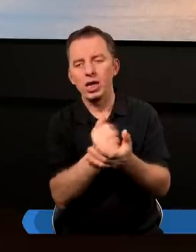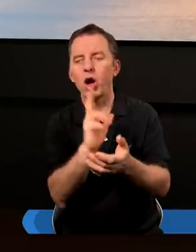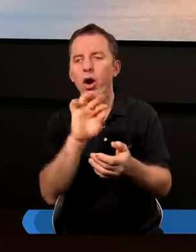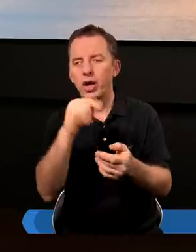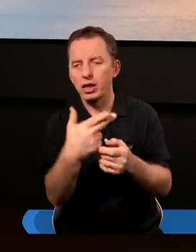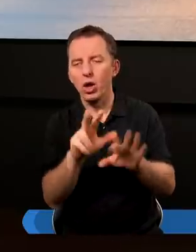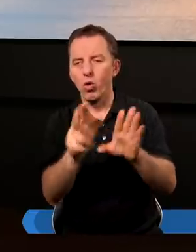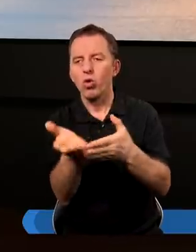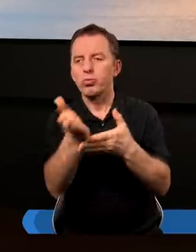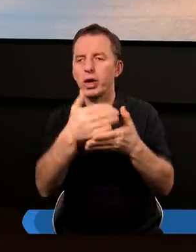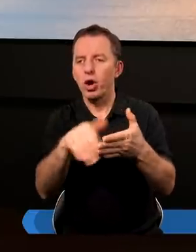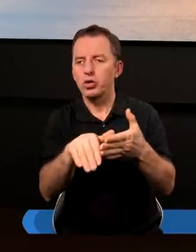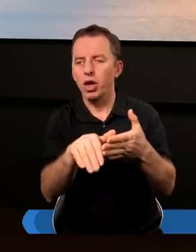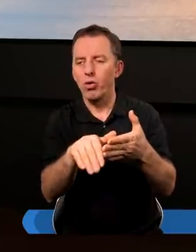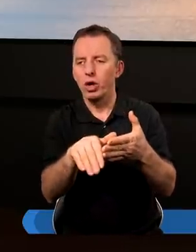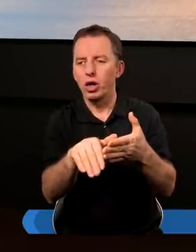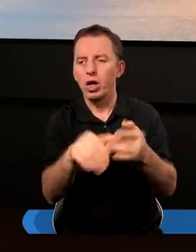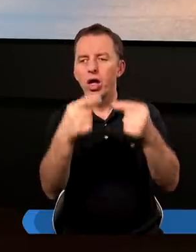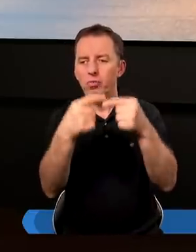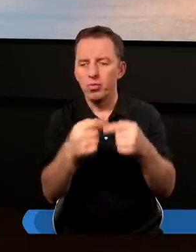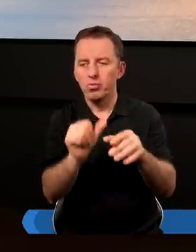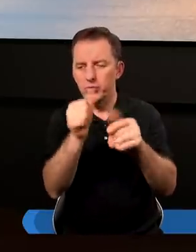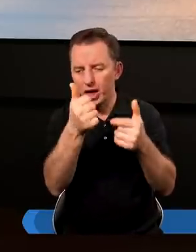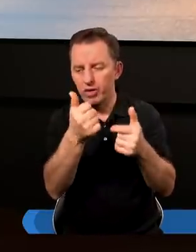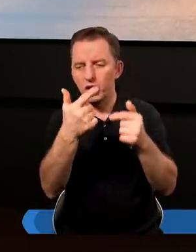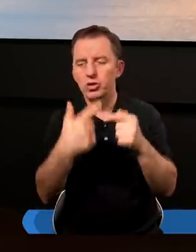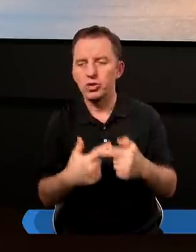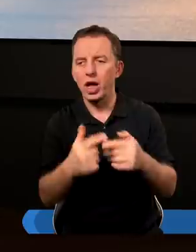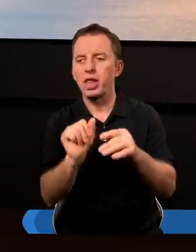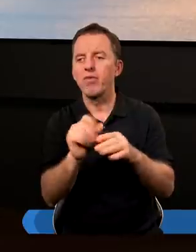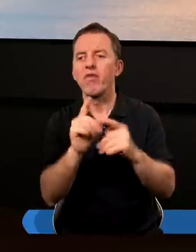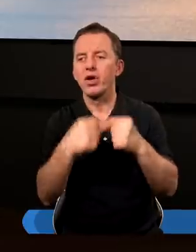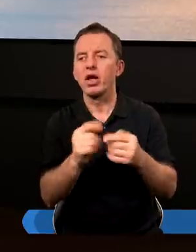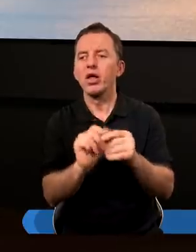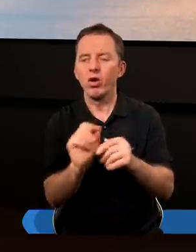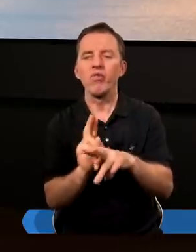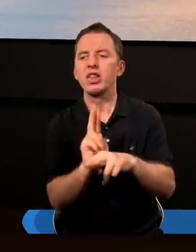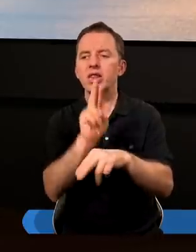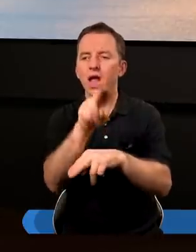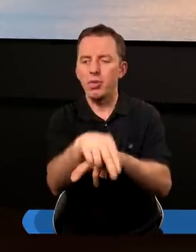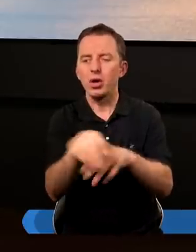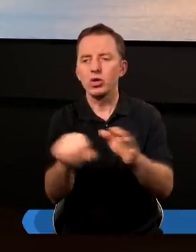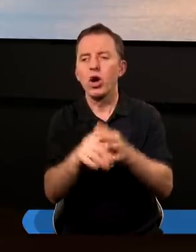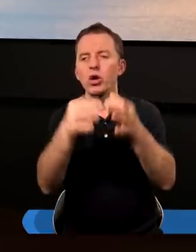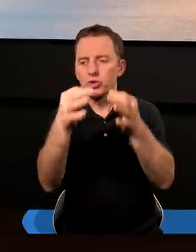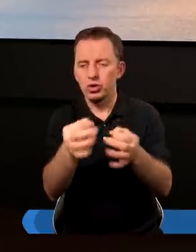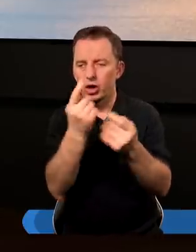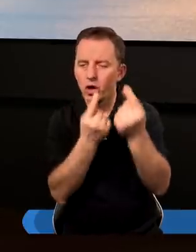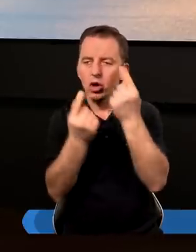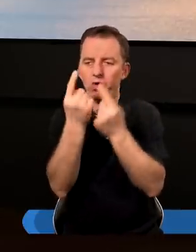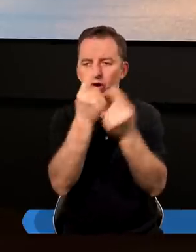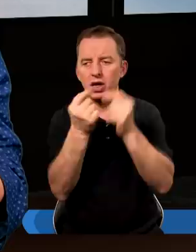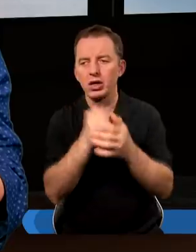Koryntian z ósmego rozdziału pierwsze siedem wersetów. One są takim wstępem do dzisiejszego